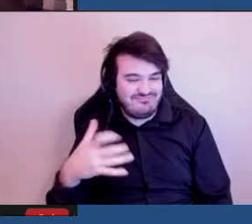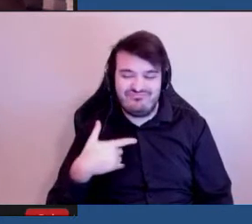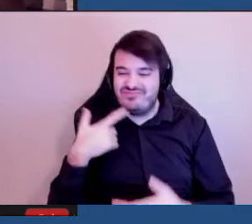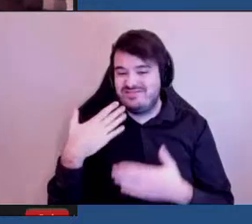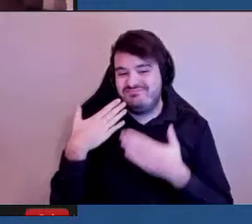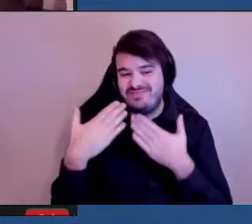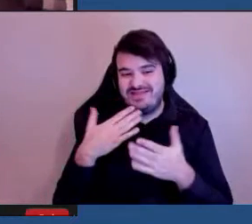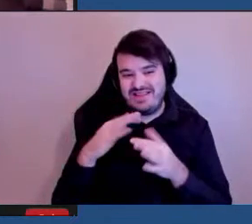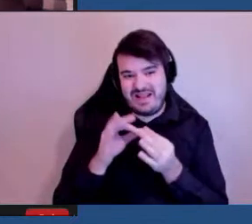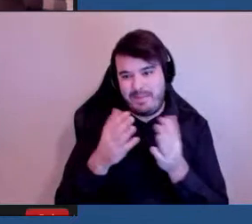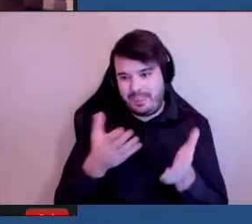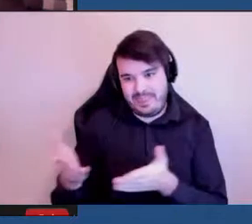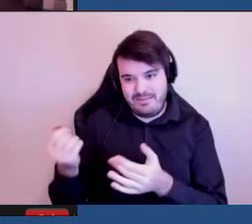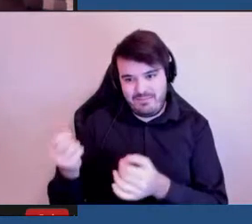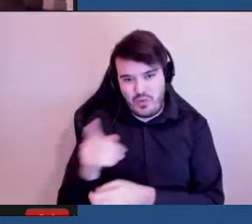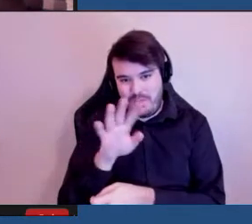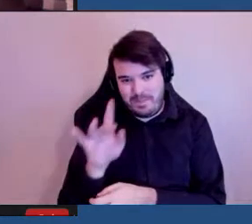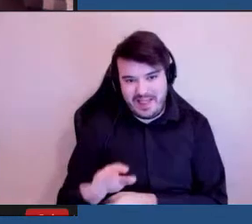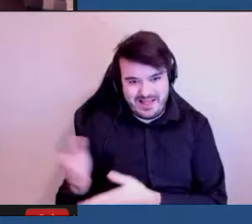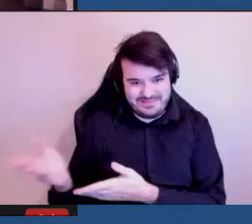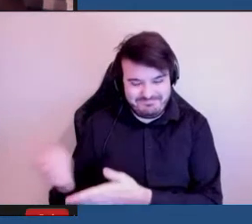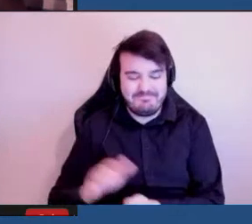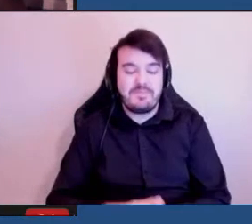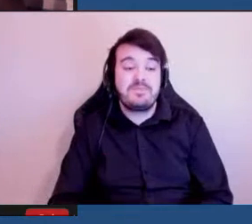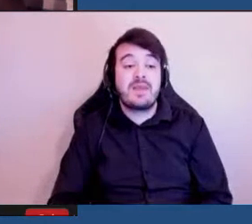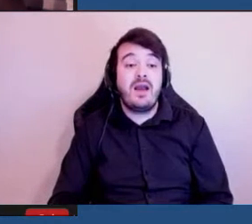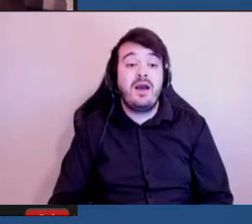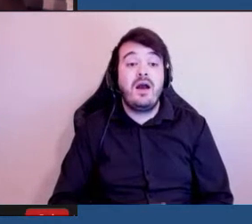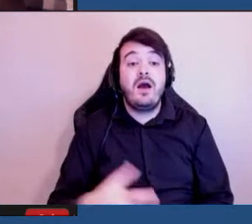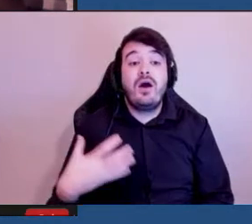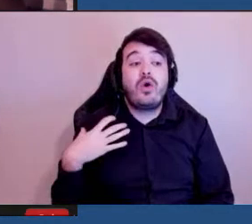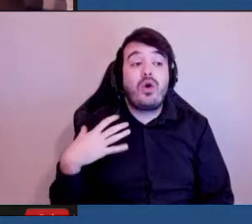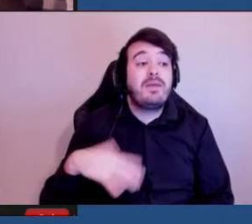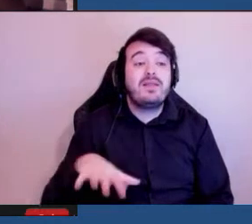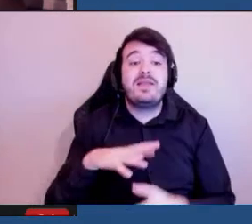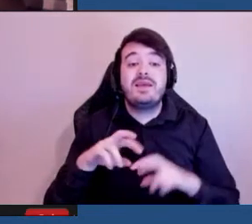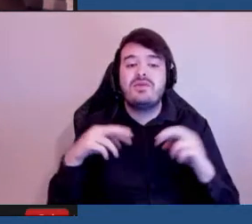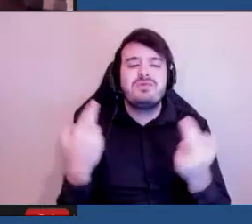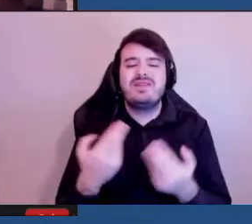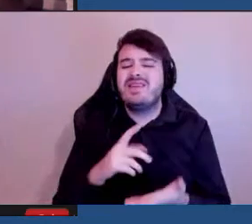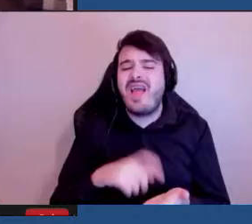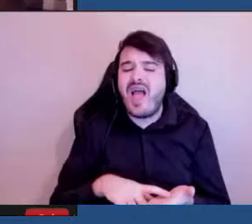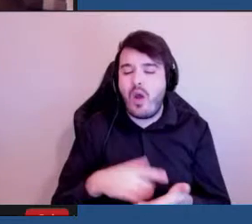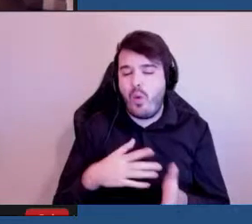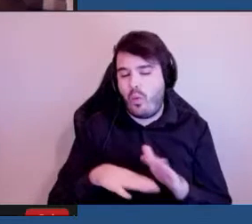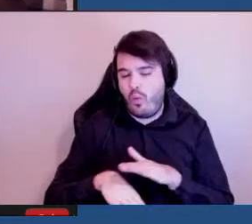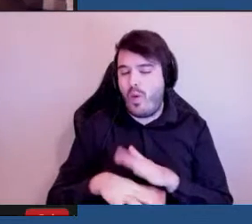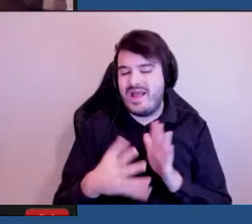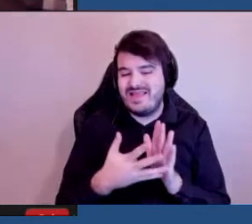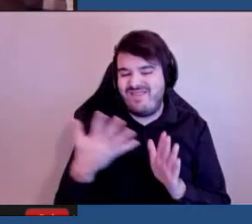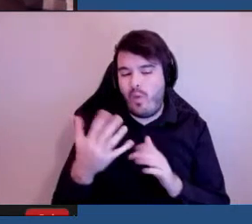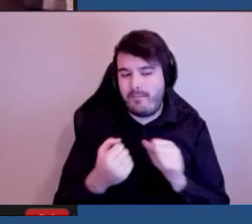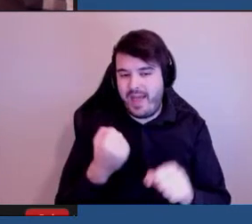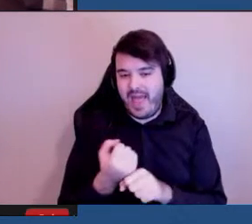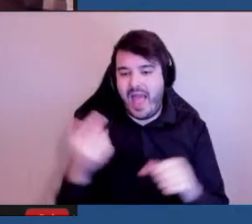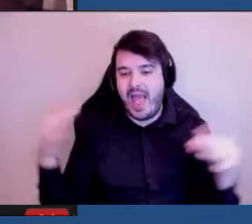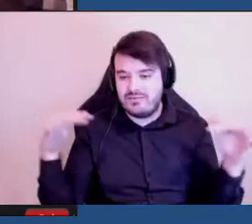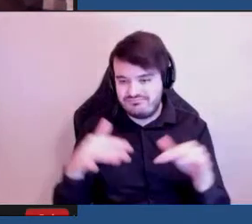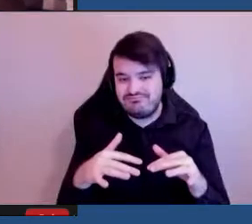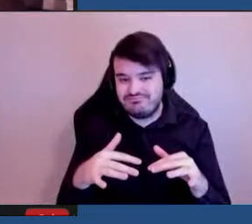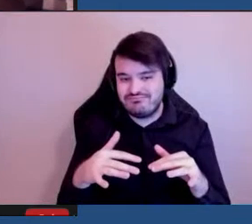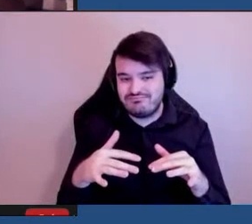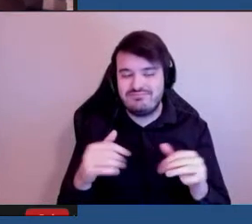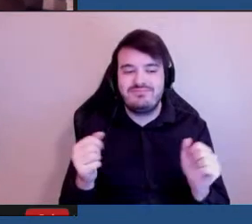de les expliquer. Le comité se réunit au moins cinq fois par an et avec d'autres réunions